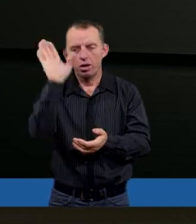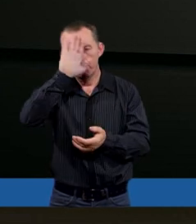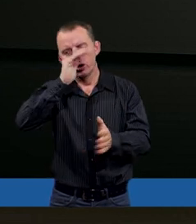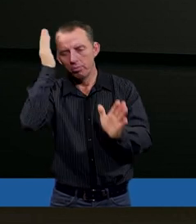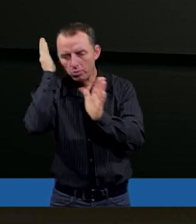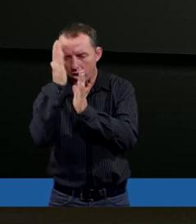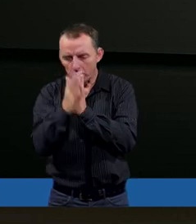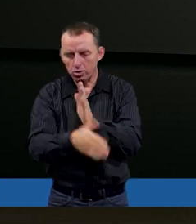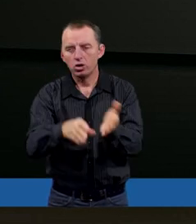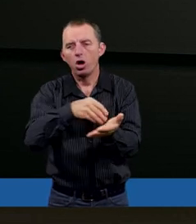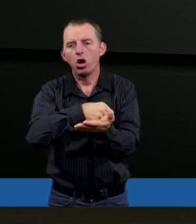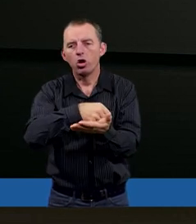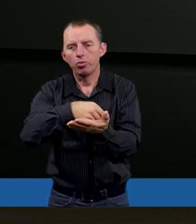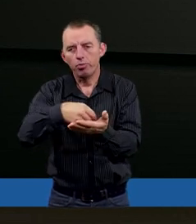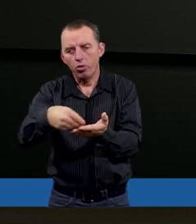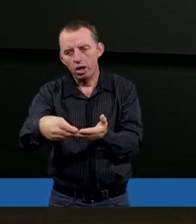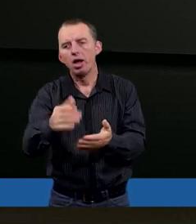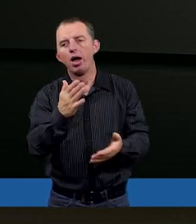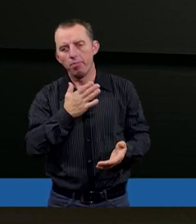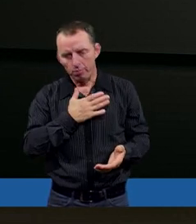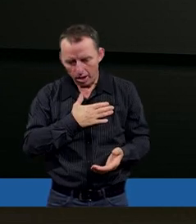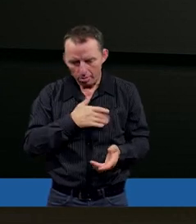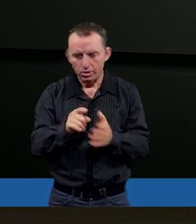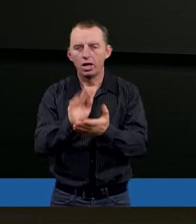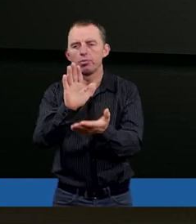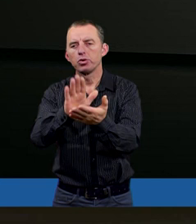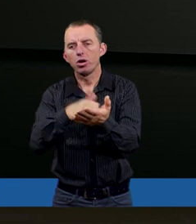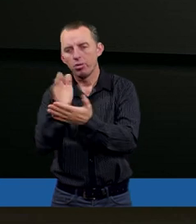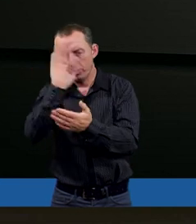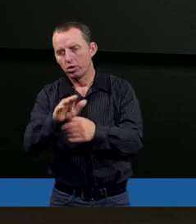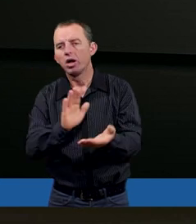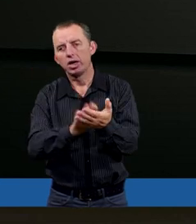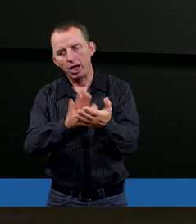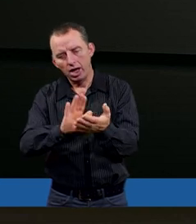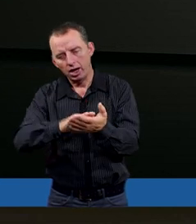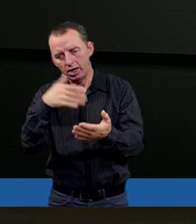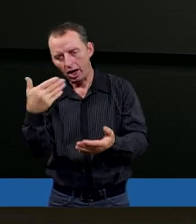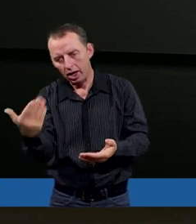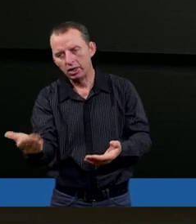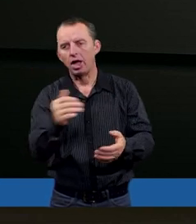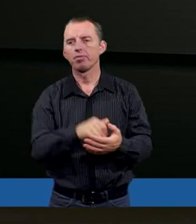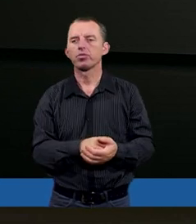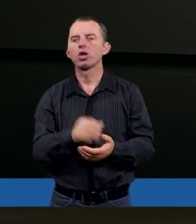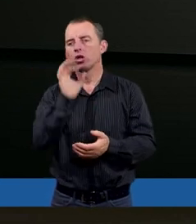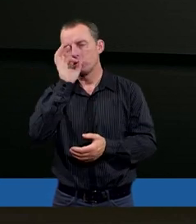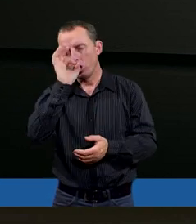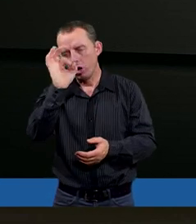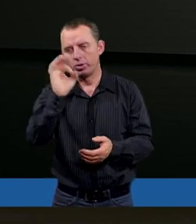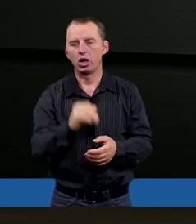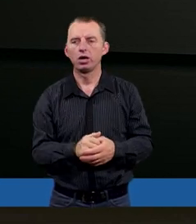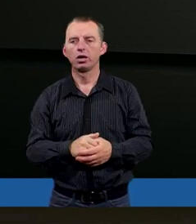bezpośredniej odpłaty za grzech, mamy też przykłady tego, że Pan Bóg nagradza dobro.